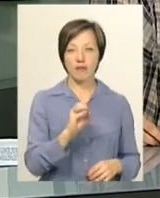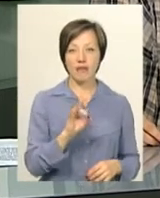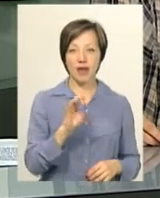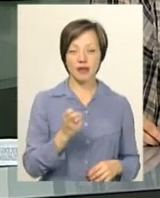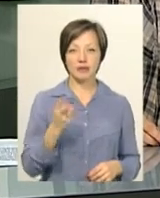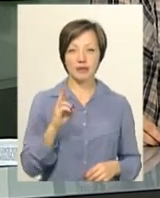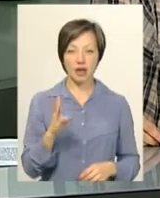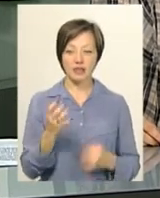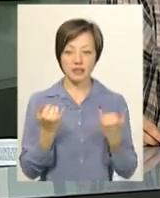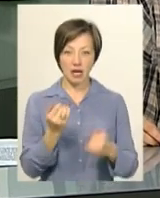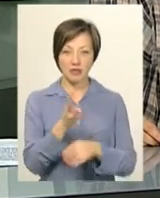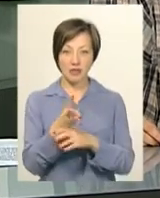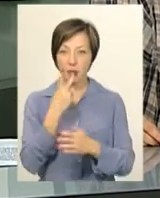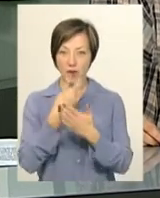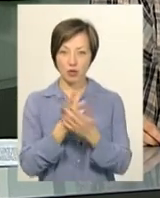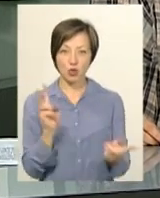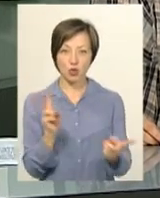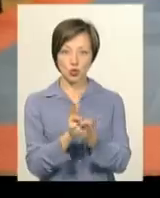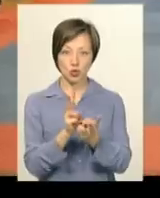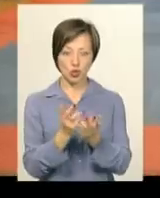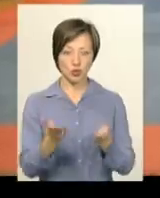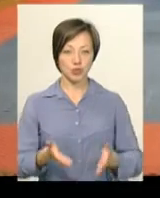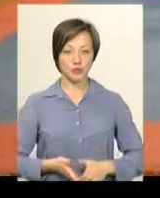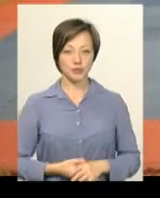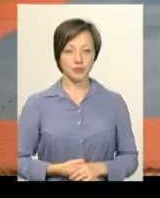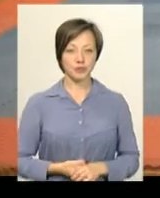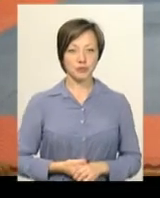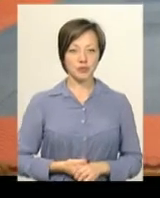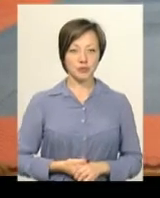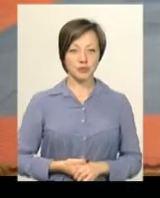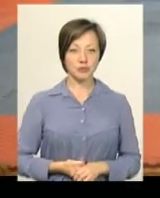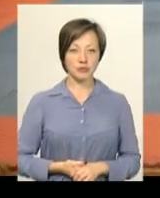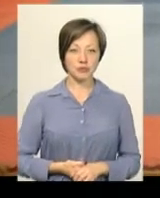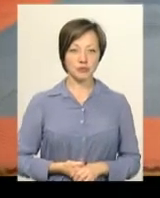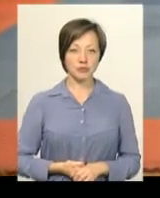Зараз на відео ви бачите її сутичку. Зараз на